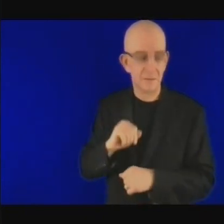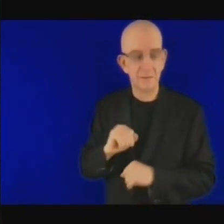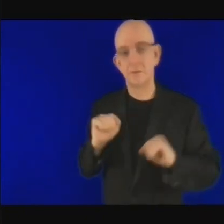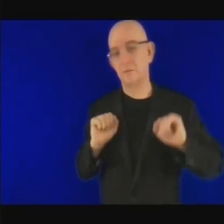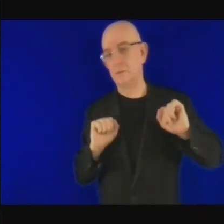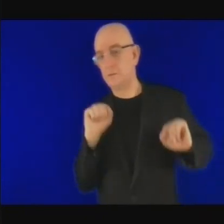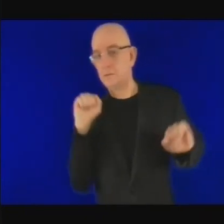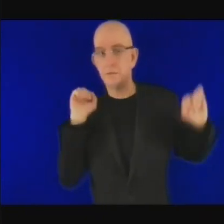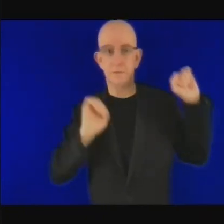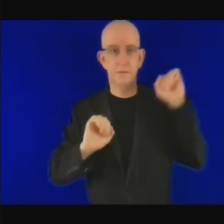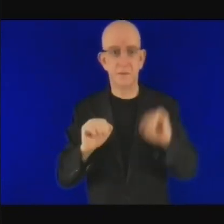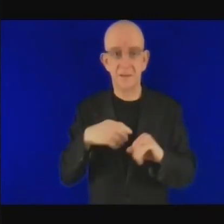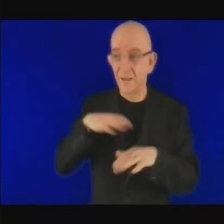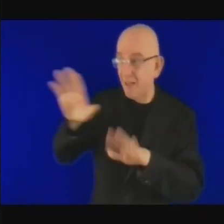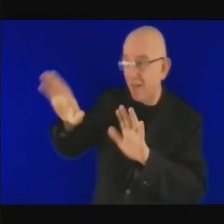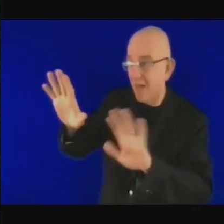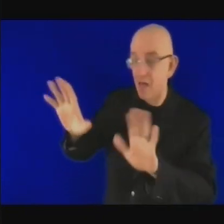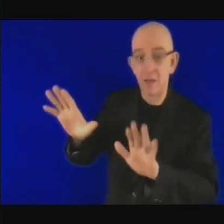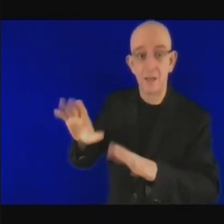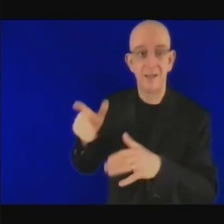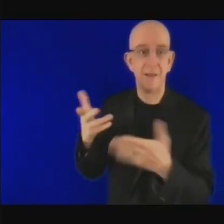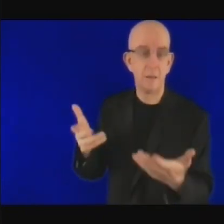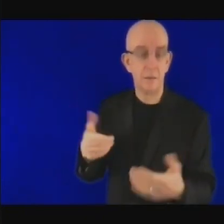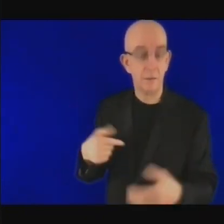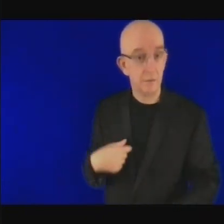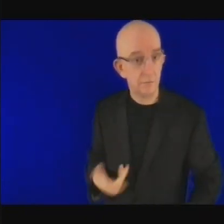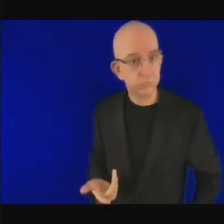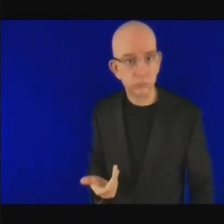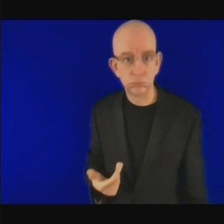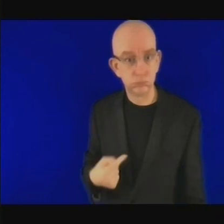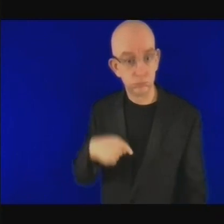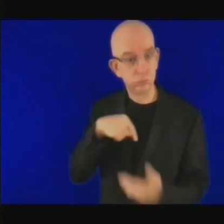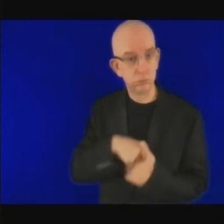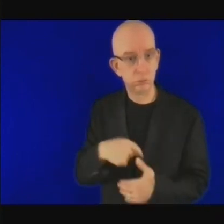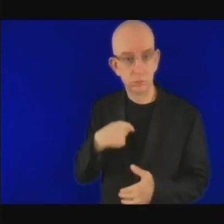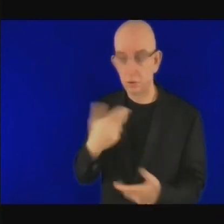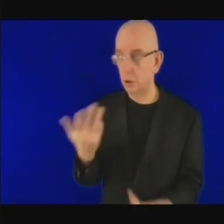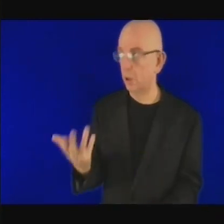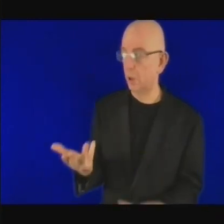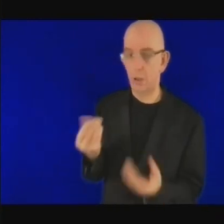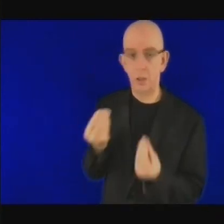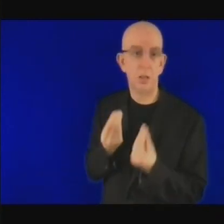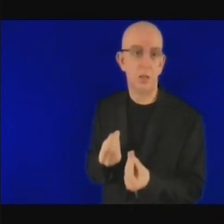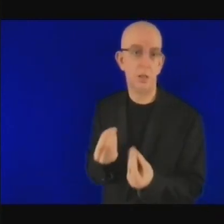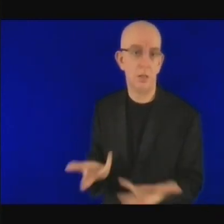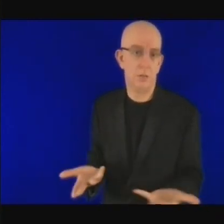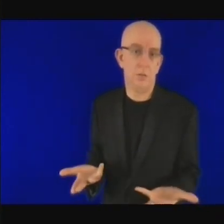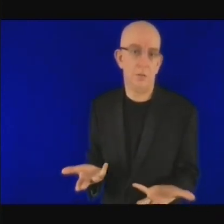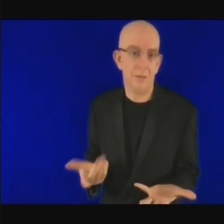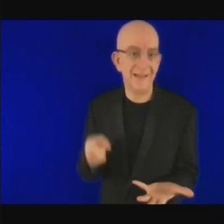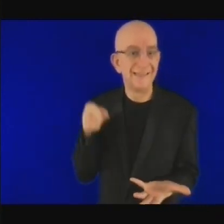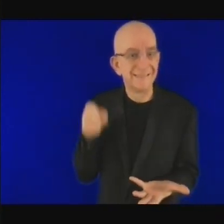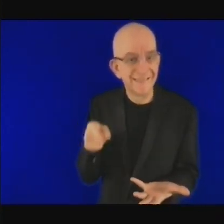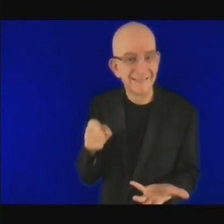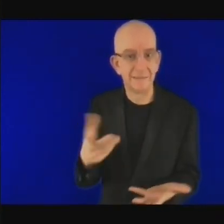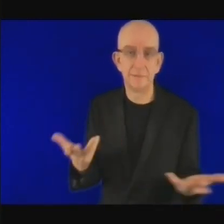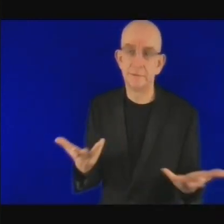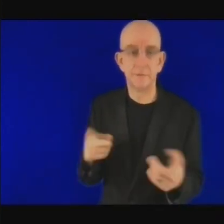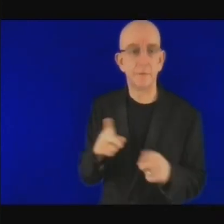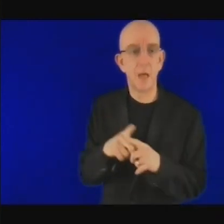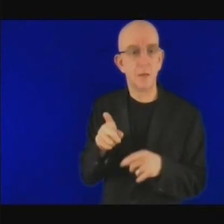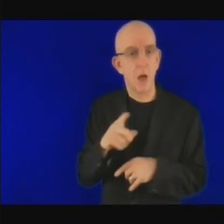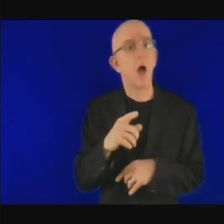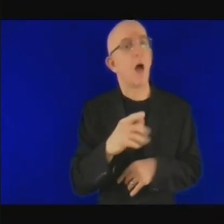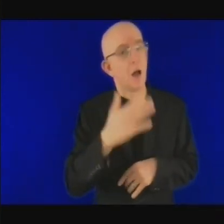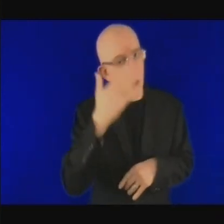le gaz donc il faut reconnaître la situation et dire les énergies renouvelables ne sont pas la